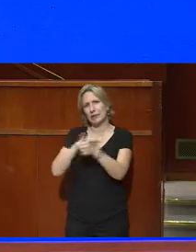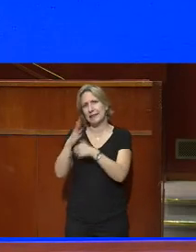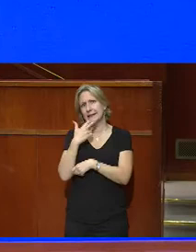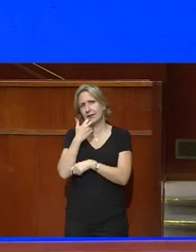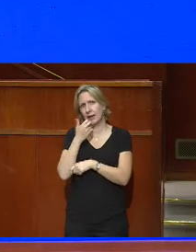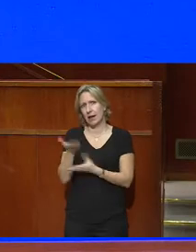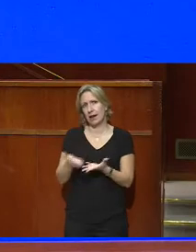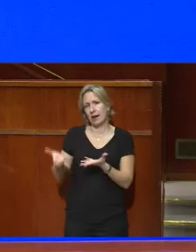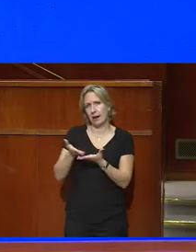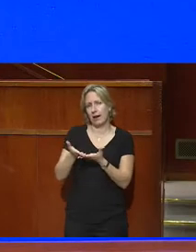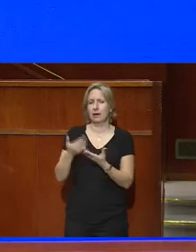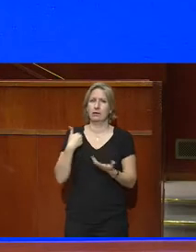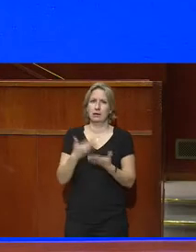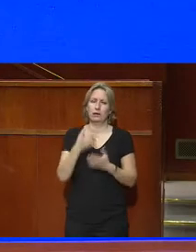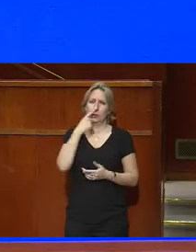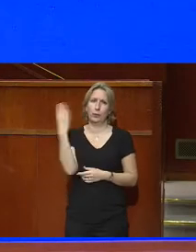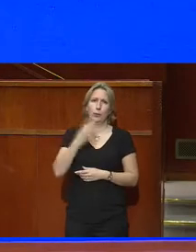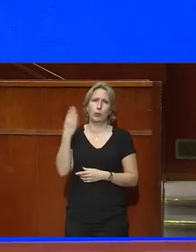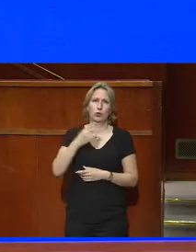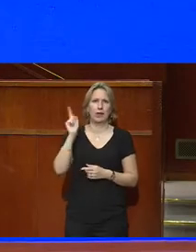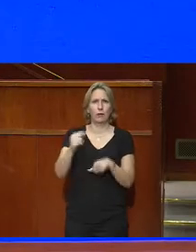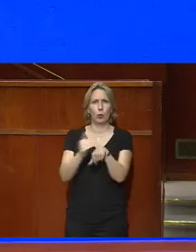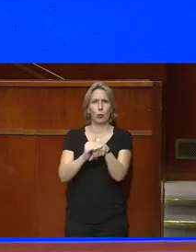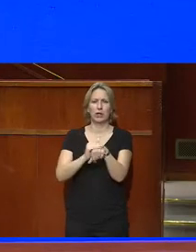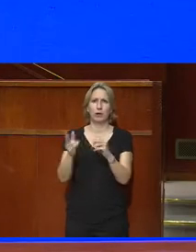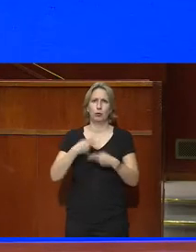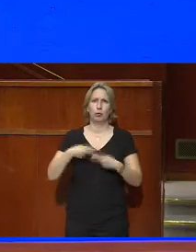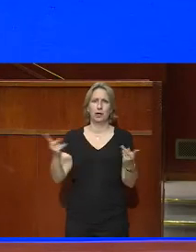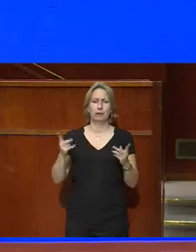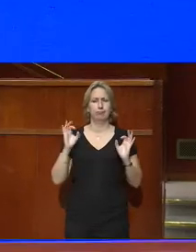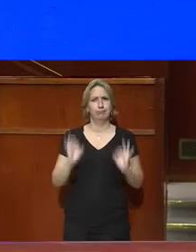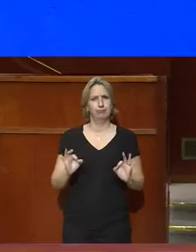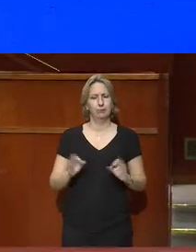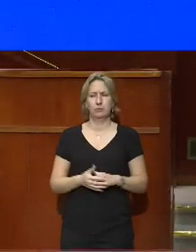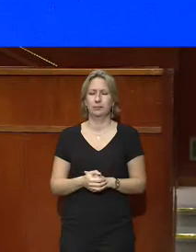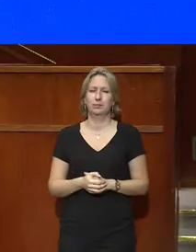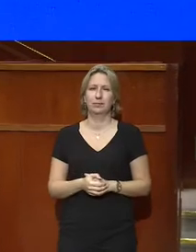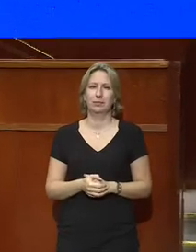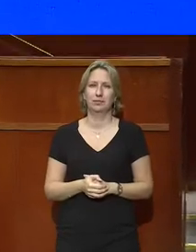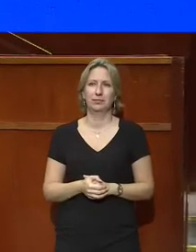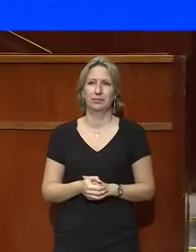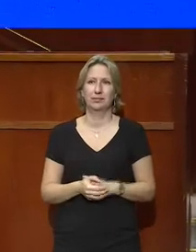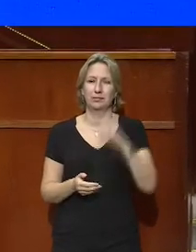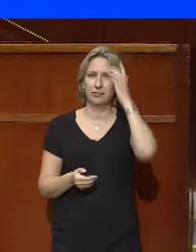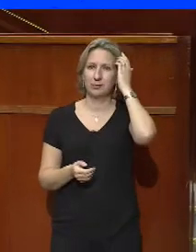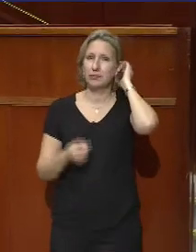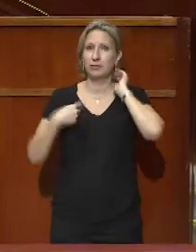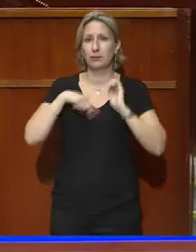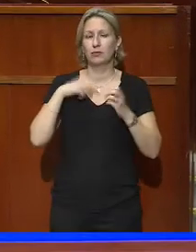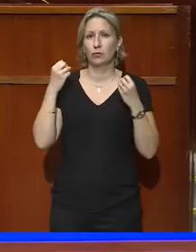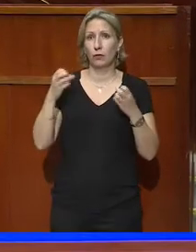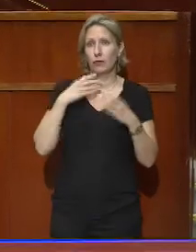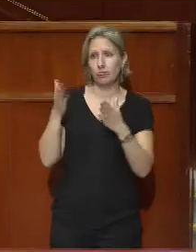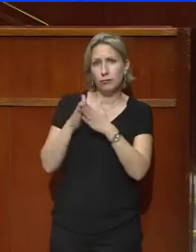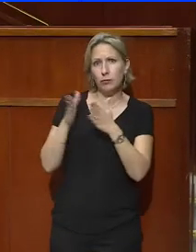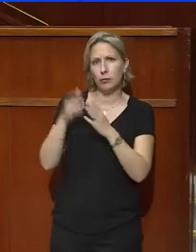lesquels il apparaît nécessaire de mettre en place une politique publique. Les auto-saisines ont plus que jamais du sens pour rompre